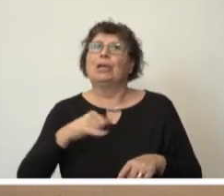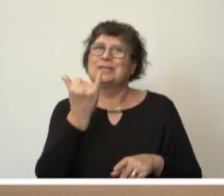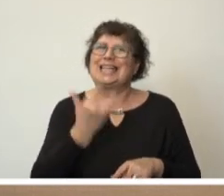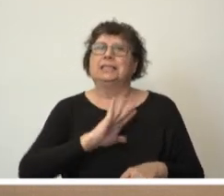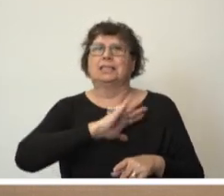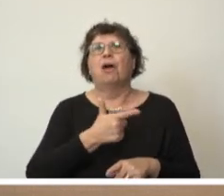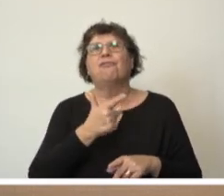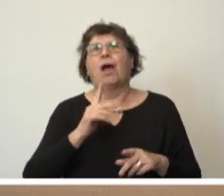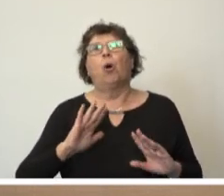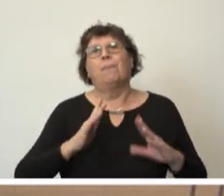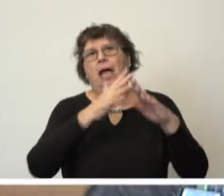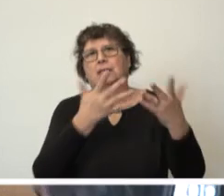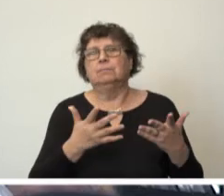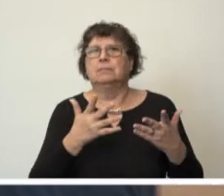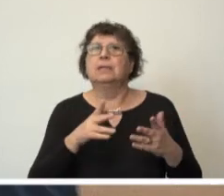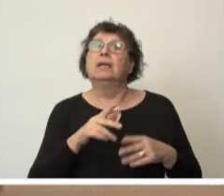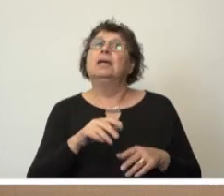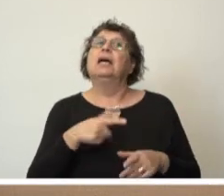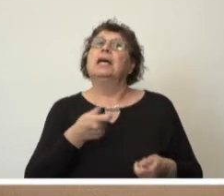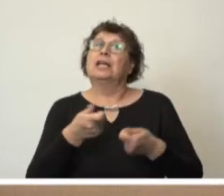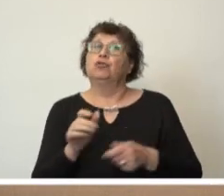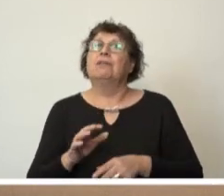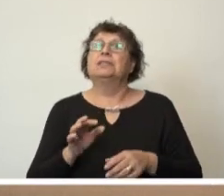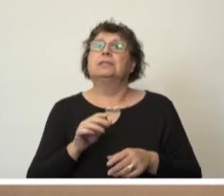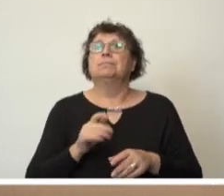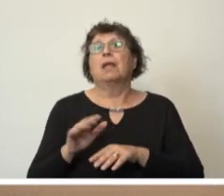Den Geschäftsbereich Europa leite ich selbst.